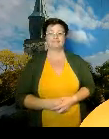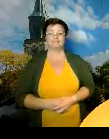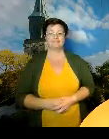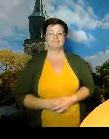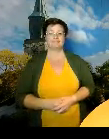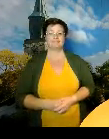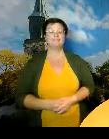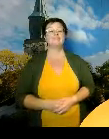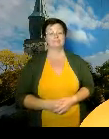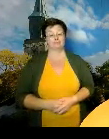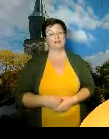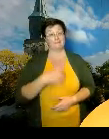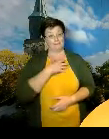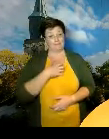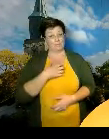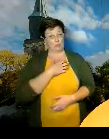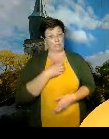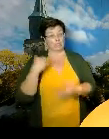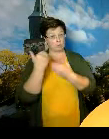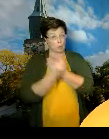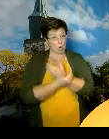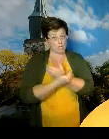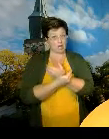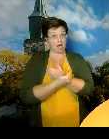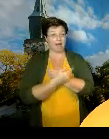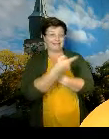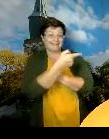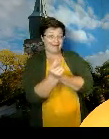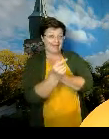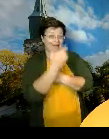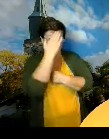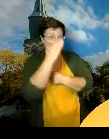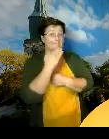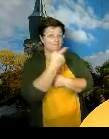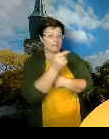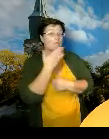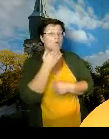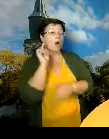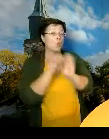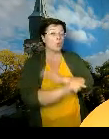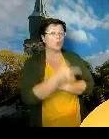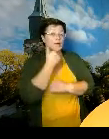Jälleen kerran pyritään suojaamaan näitä riskiryhmässä olevia ihmisiä.